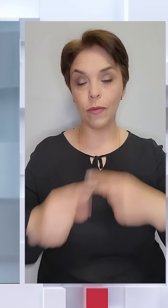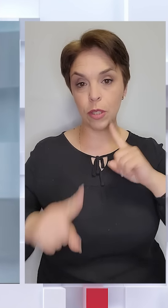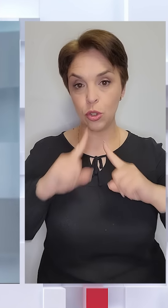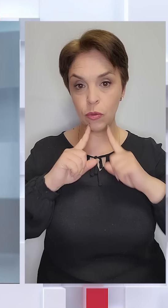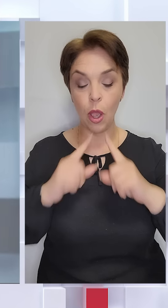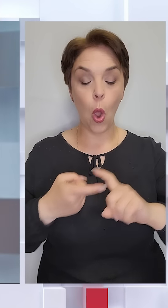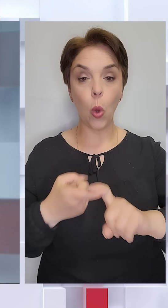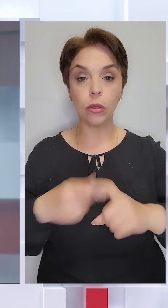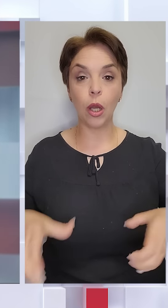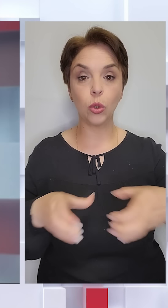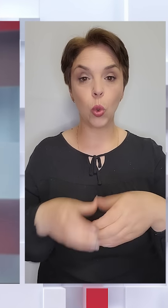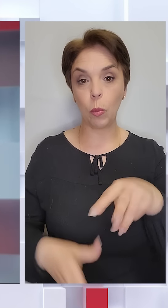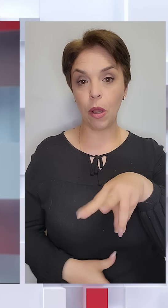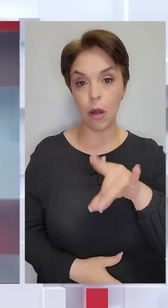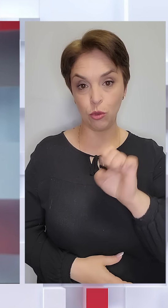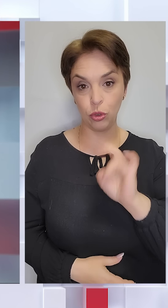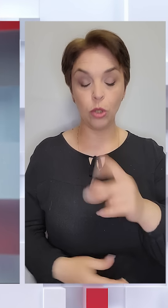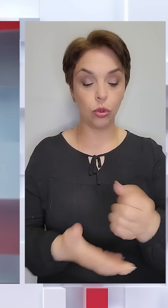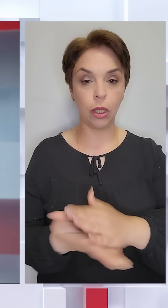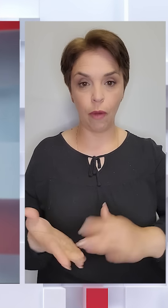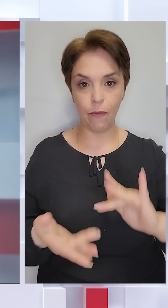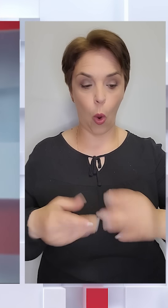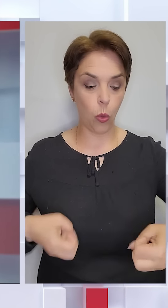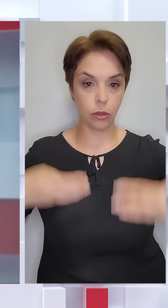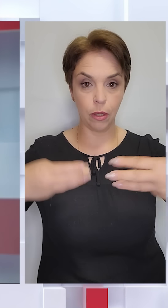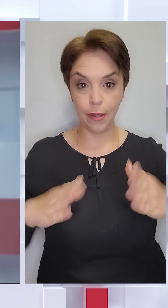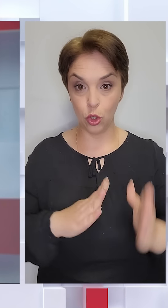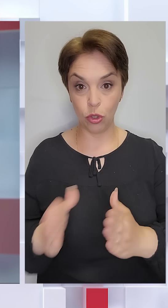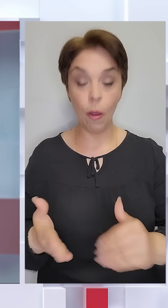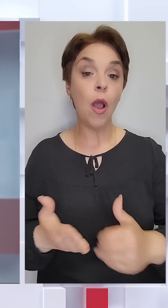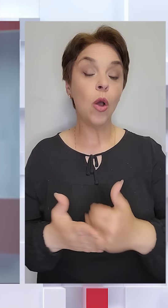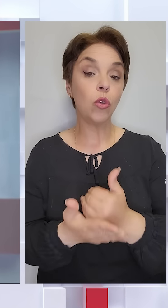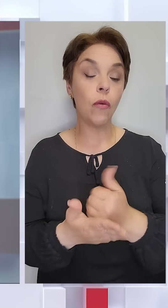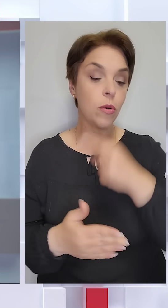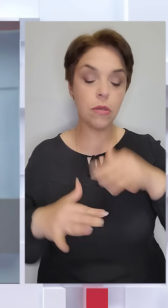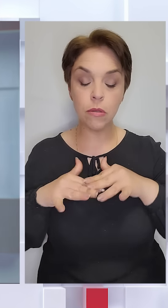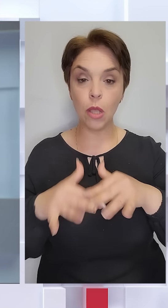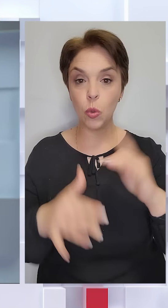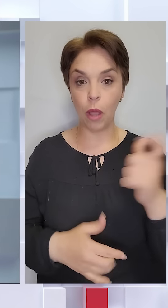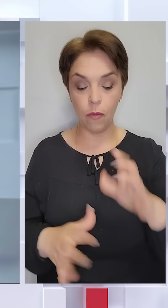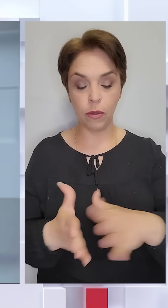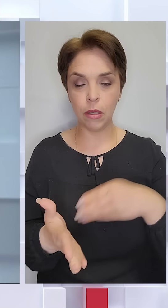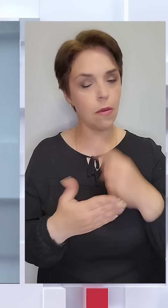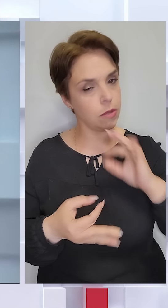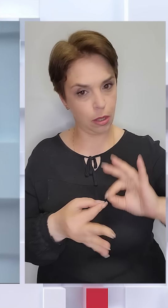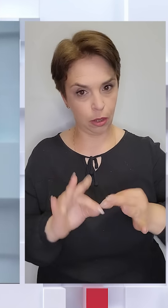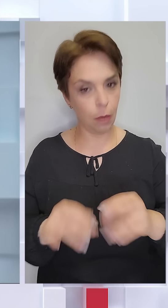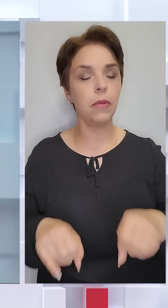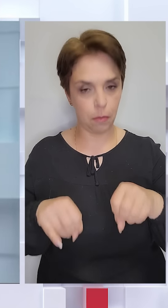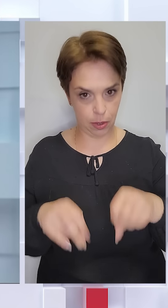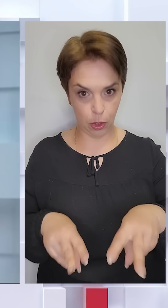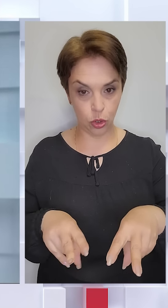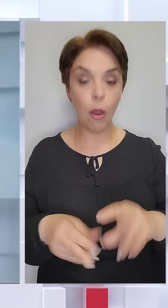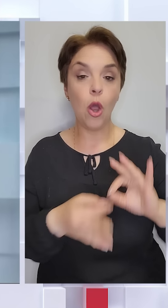контактної групи «Рамштайн», що триває в онлайн-режимі. Новий російський наступ на Харків він назвав складним і небезпечним.